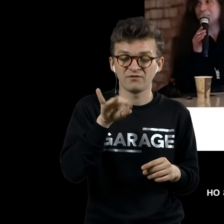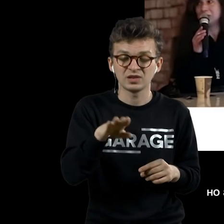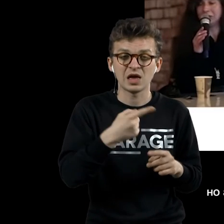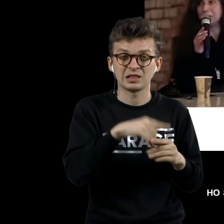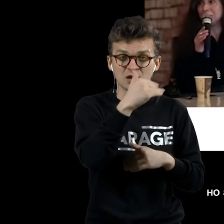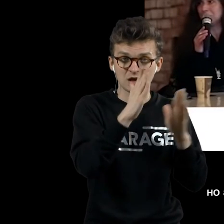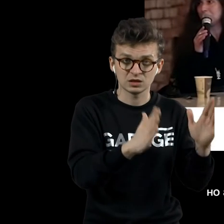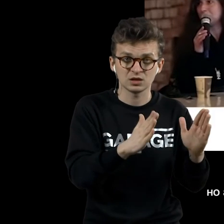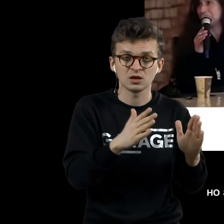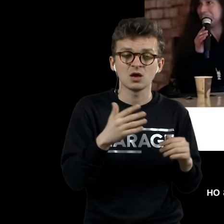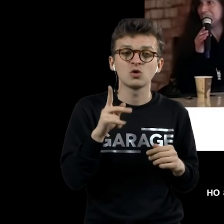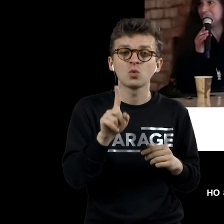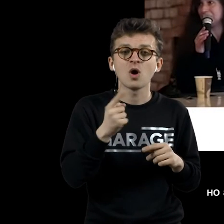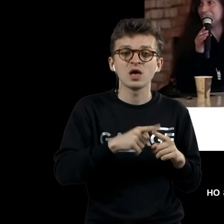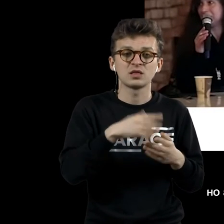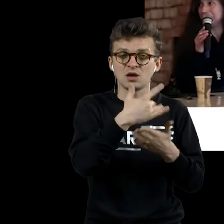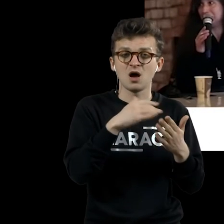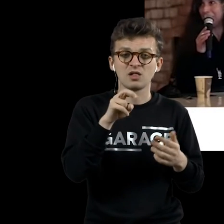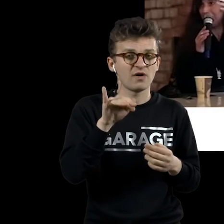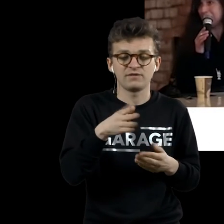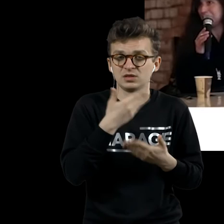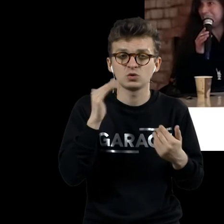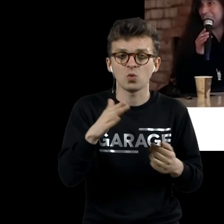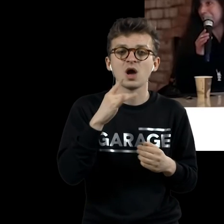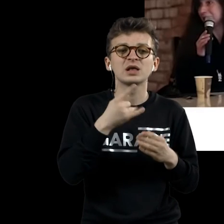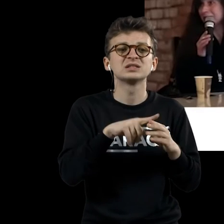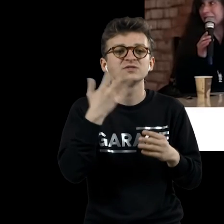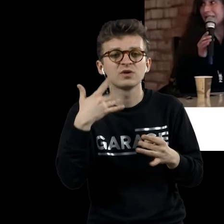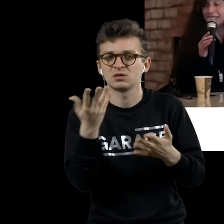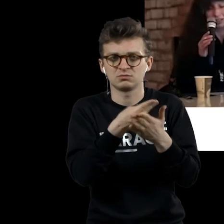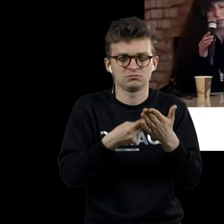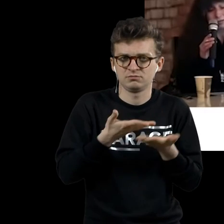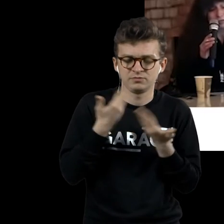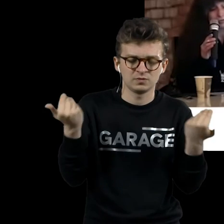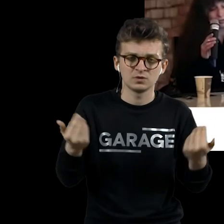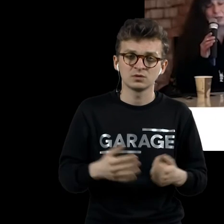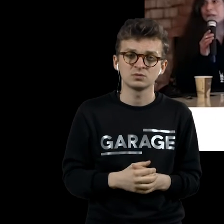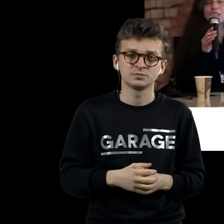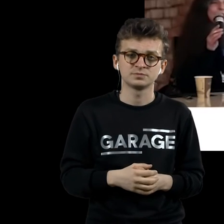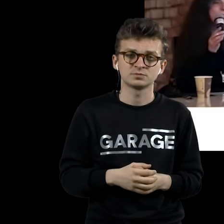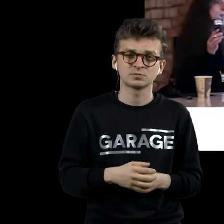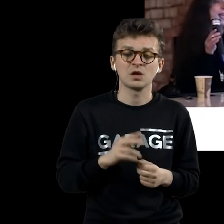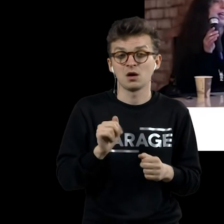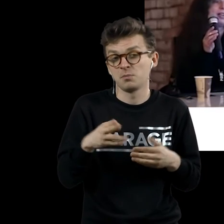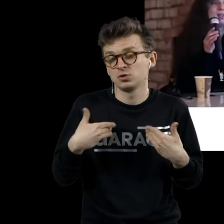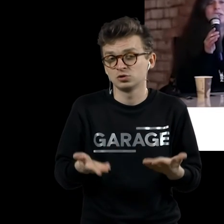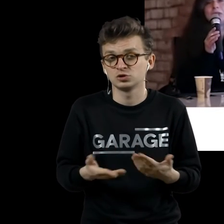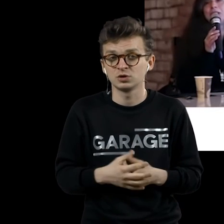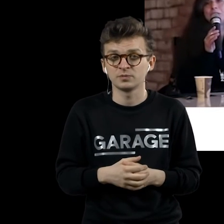алфавитом, который можно написать одну картину. Этими цветами, этими тенями. Как предложение.